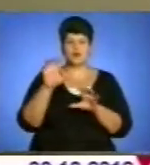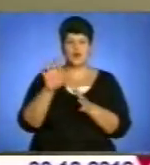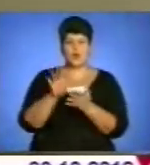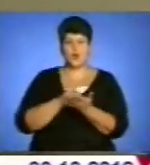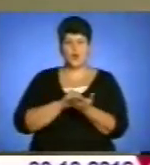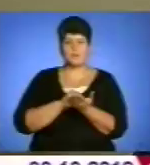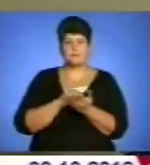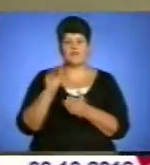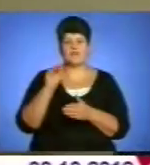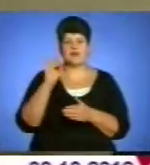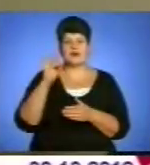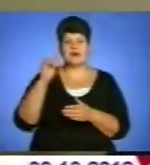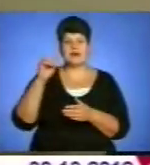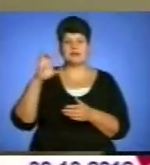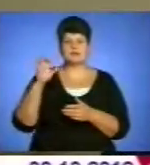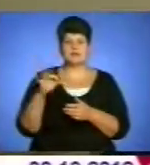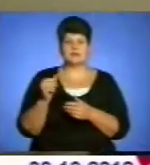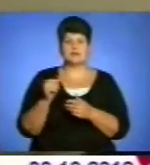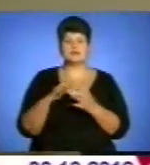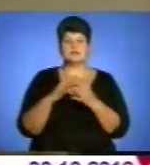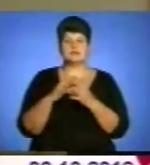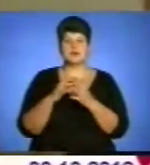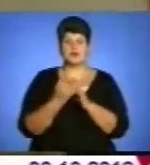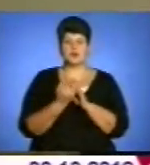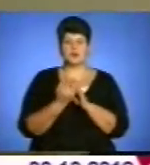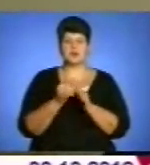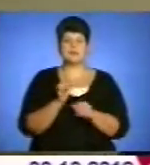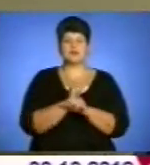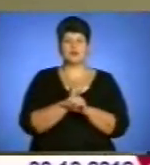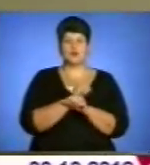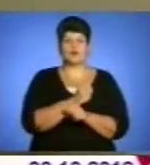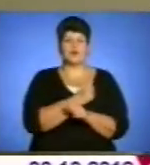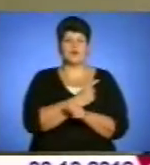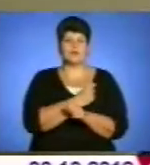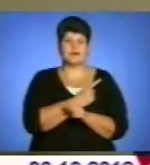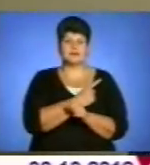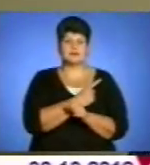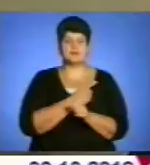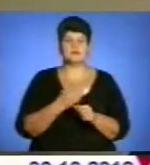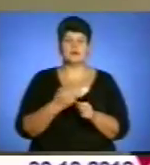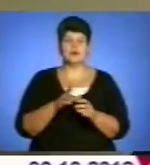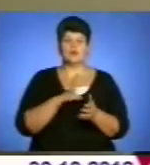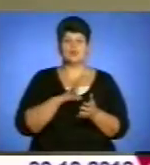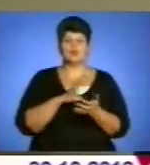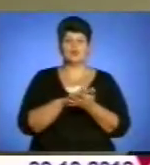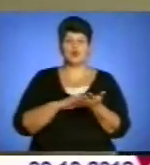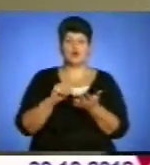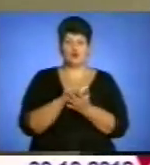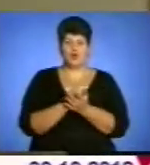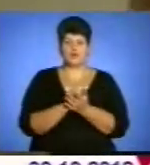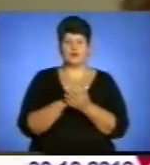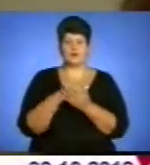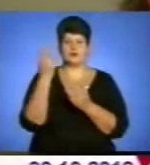фресок селянського санаторію в Одесі, оскільки ці фрески були зруйновані, але